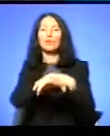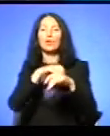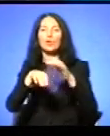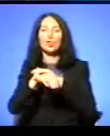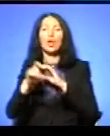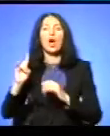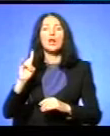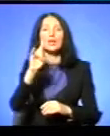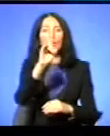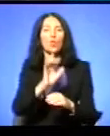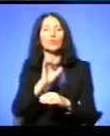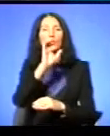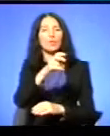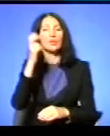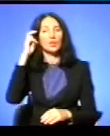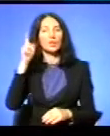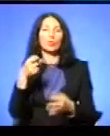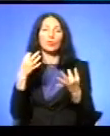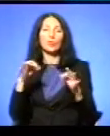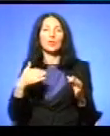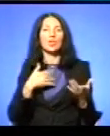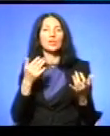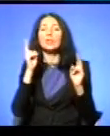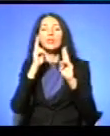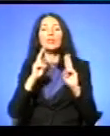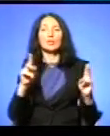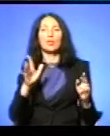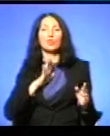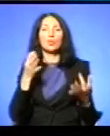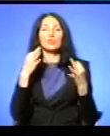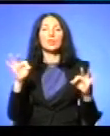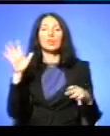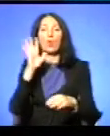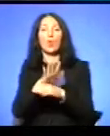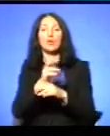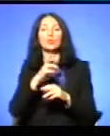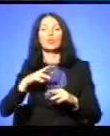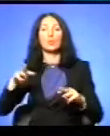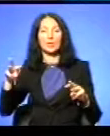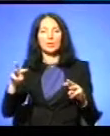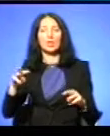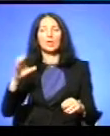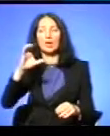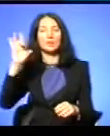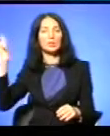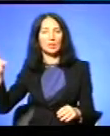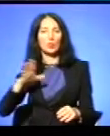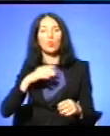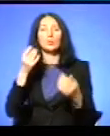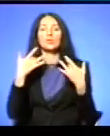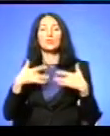випустили Я ще, правда, не знав, що я був звільнений Указом президіуму Верховного СССР Був звільнений 11